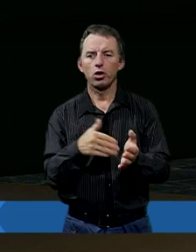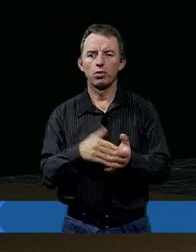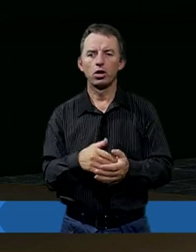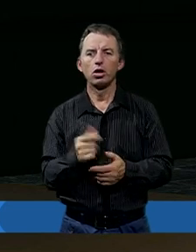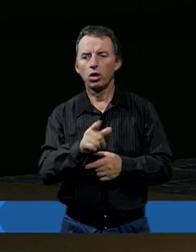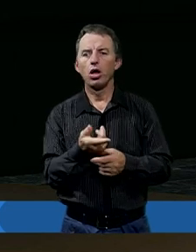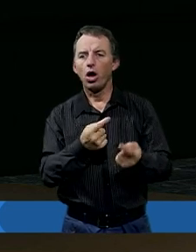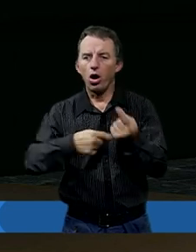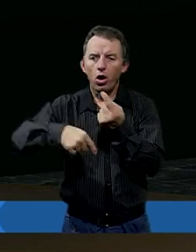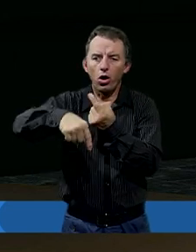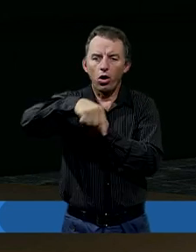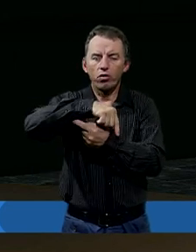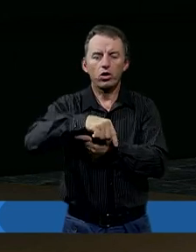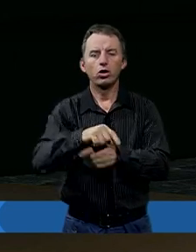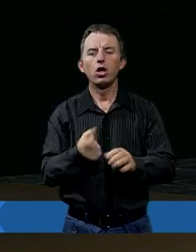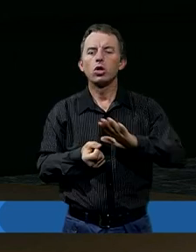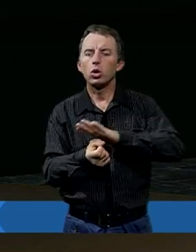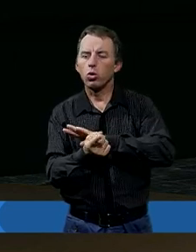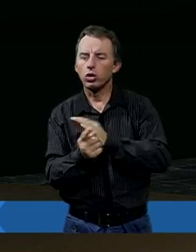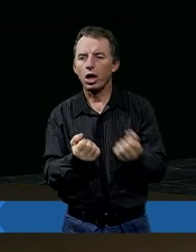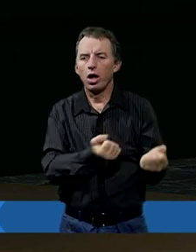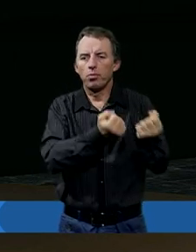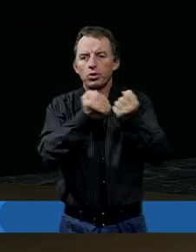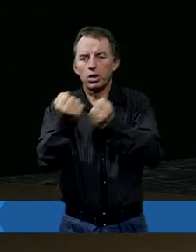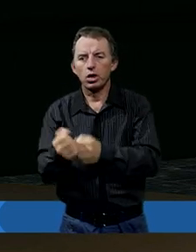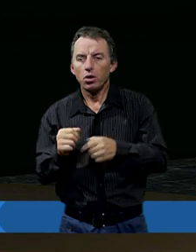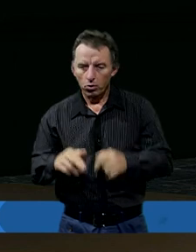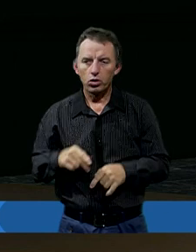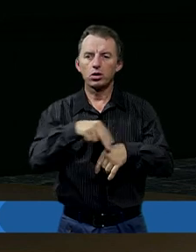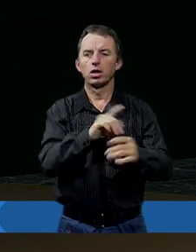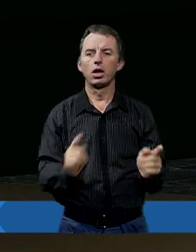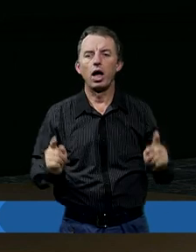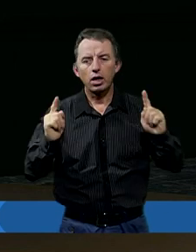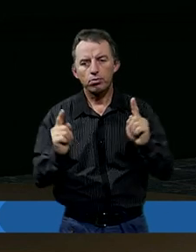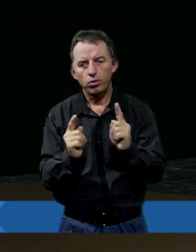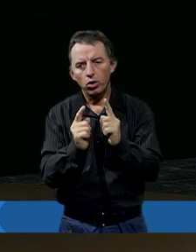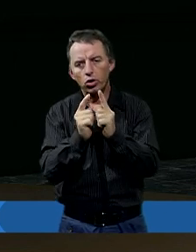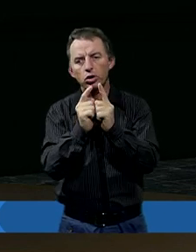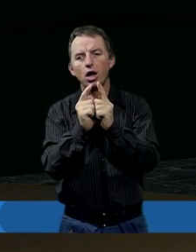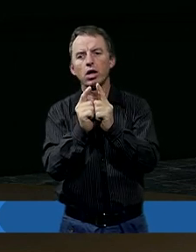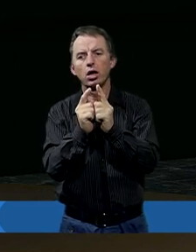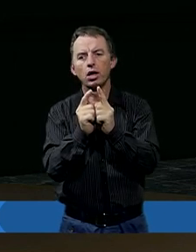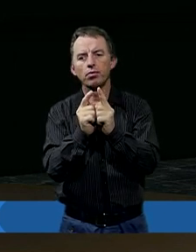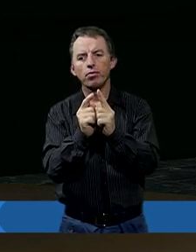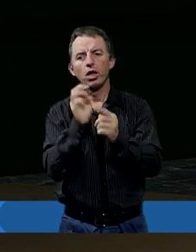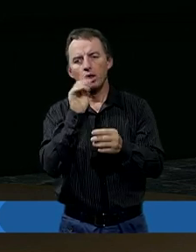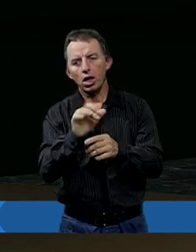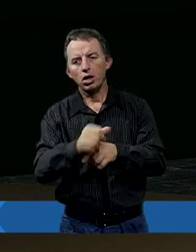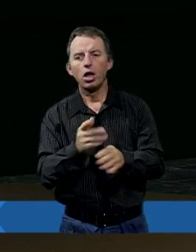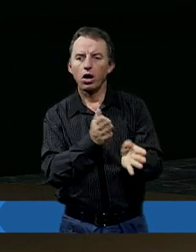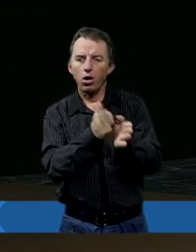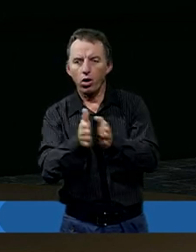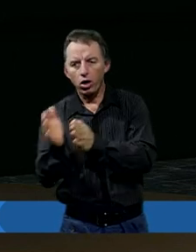bo to wręcz odwrotny skutek przynosi. Trzeba się nastawić na słuchanie i tak jak są